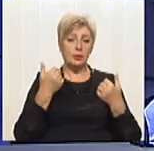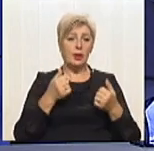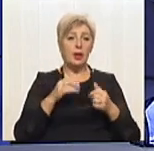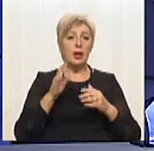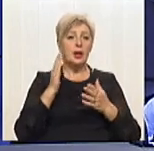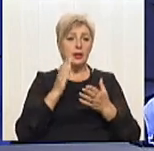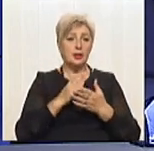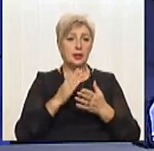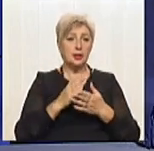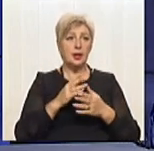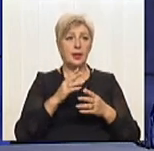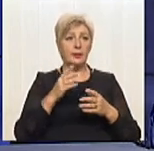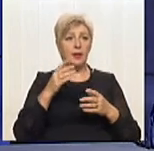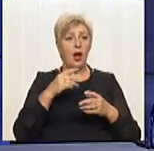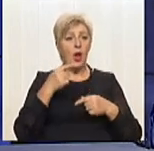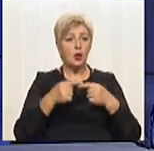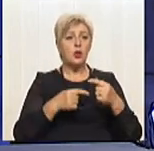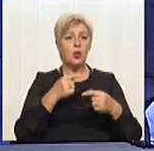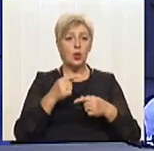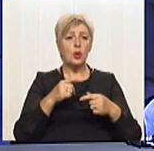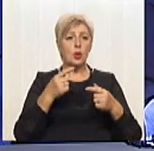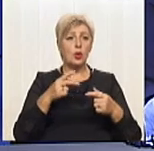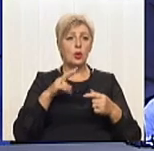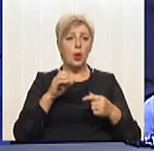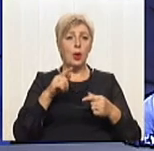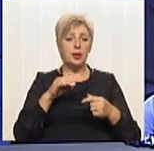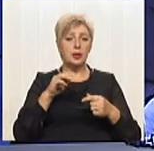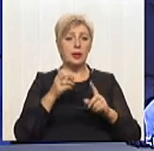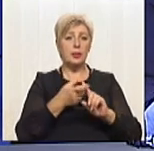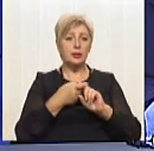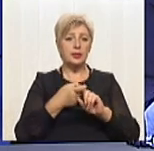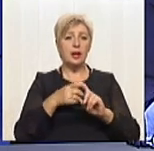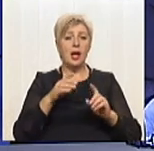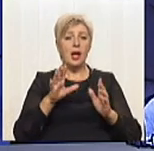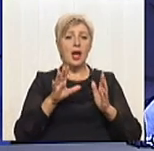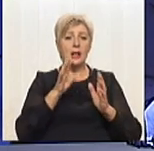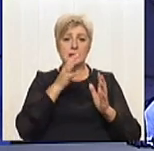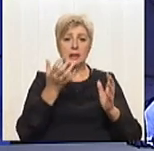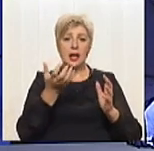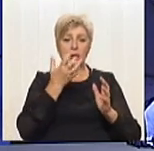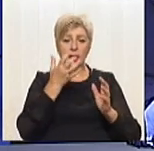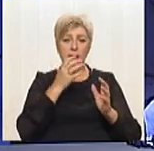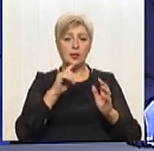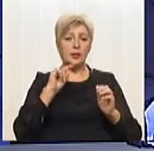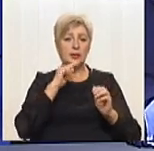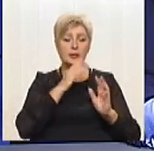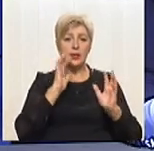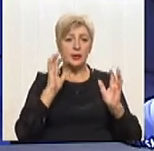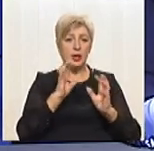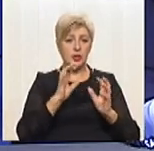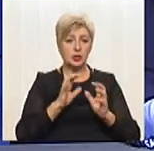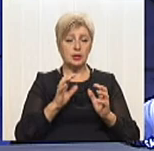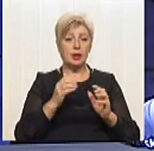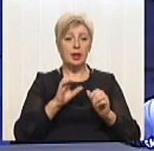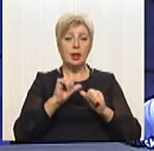принципі, є певна логіка розвитку технологій, пов'язаних з енергозбереженнями. Це дуже важлива складова, бо окрім